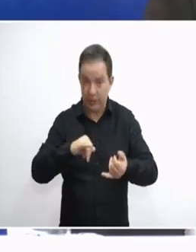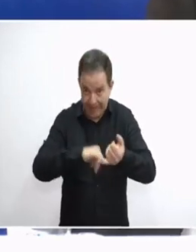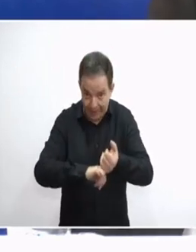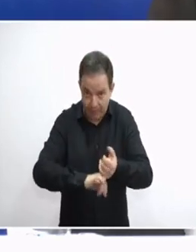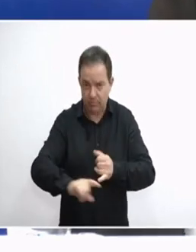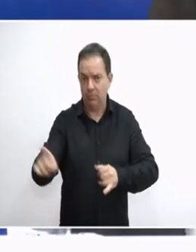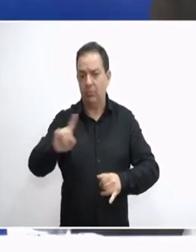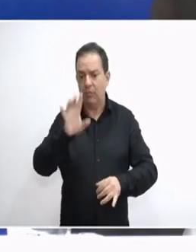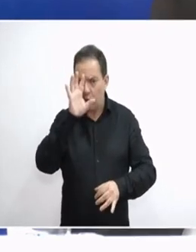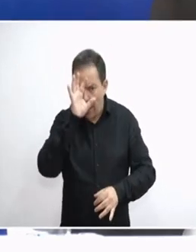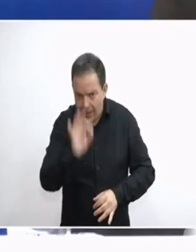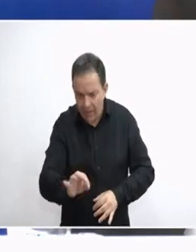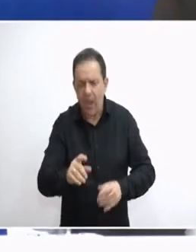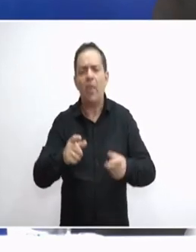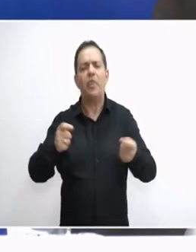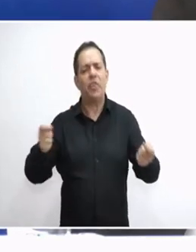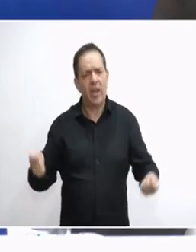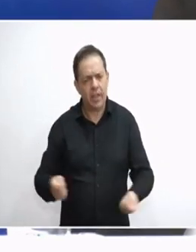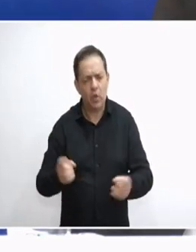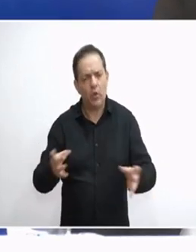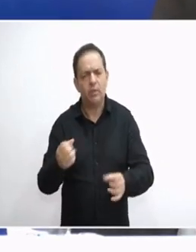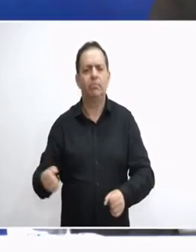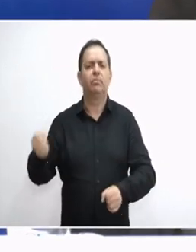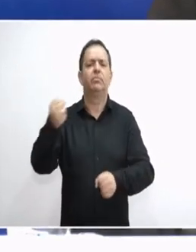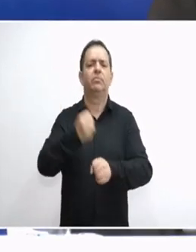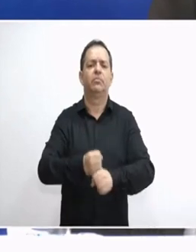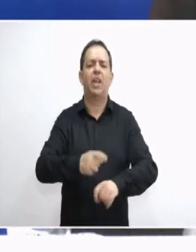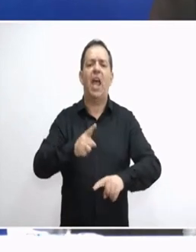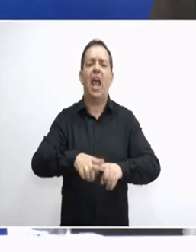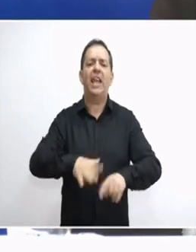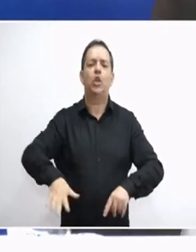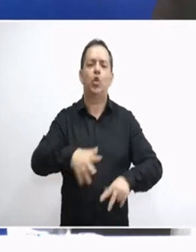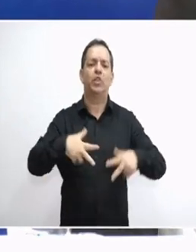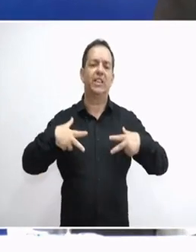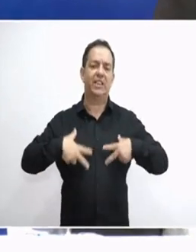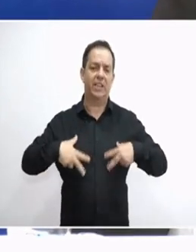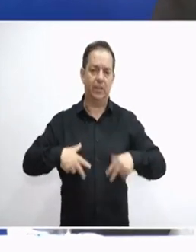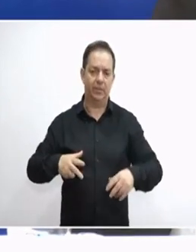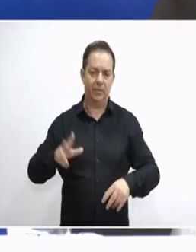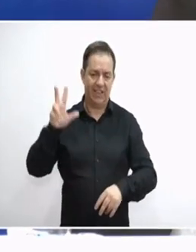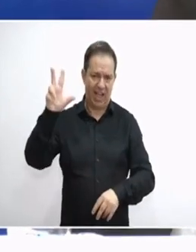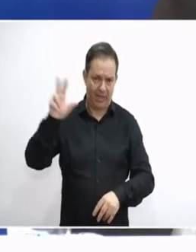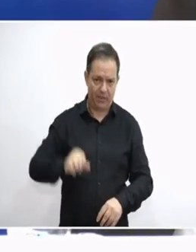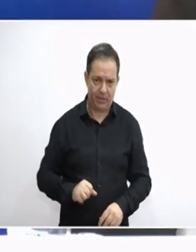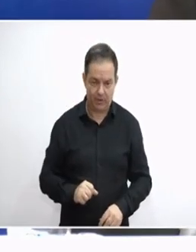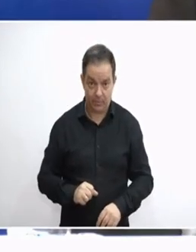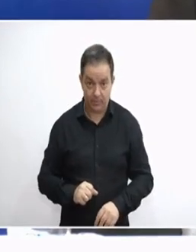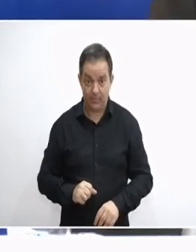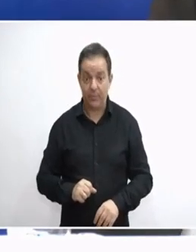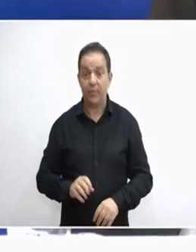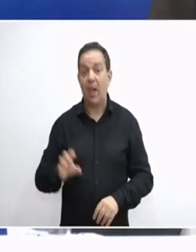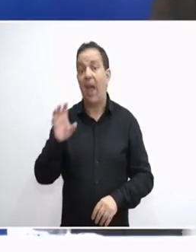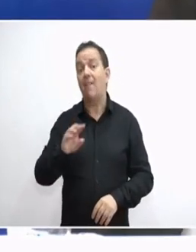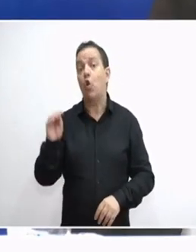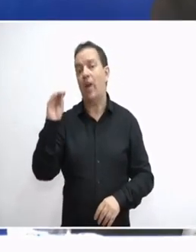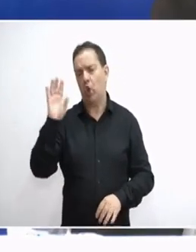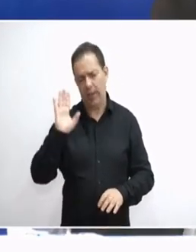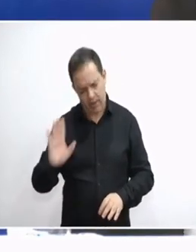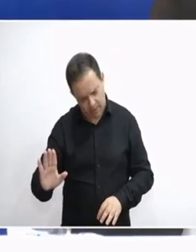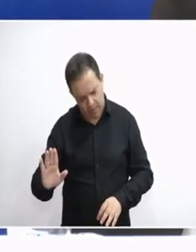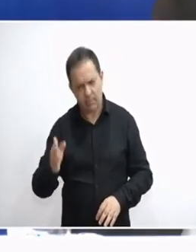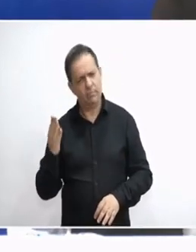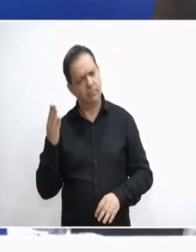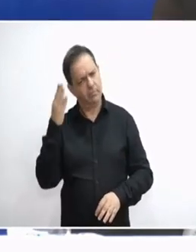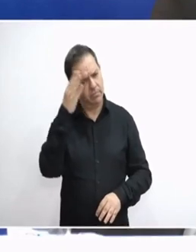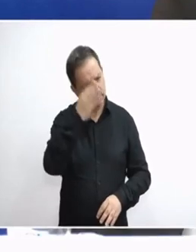ένα γεγονός που θα συμβεί με την Ελλήνιο Συνέλευση. Ως κυβέρνηση, αλλά τώρα επειδή έχουμε ευρωεκλογές στην Ευρωβουλή, θα λυθούν